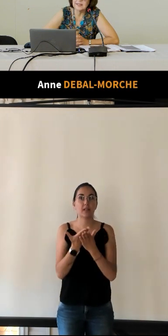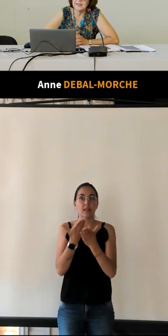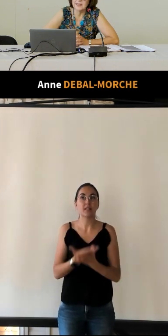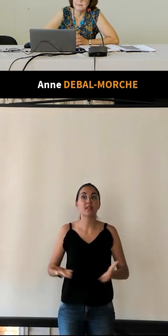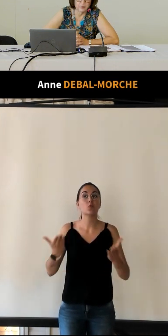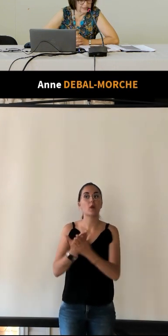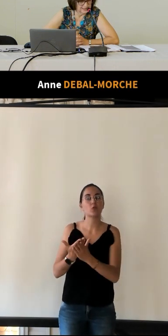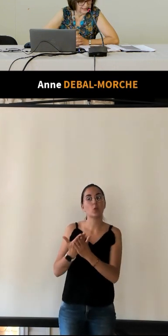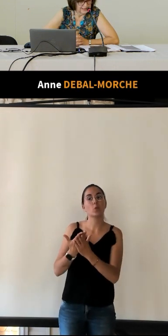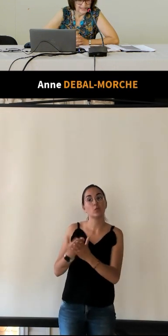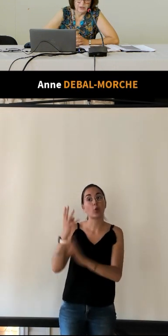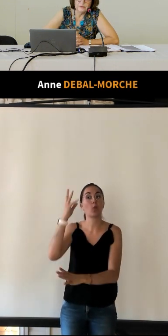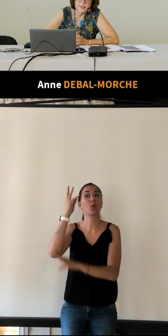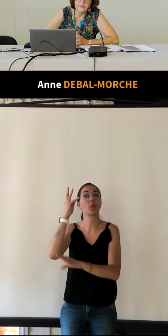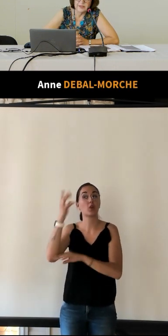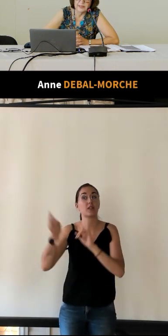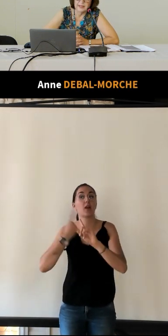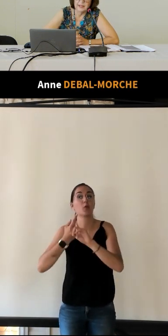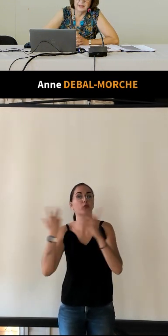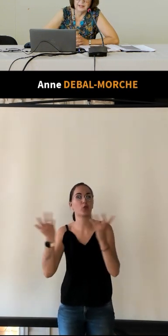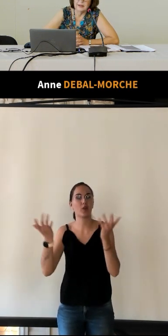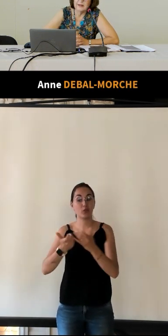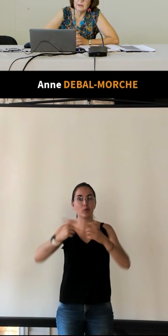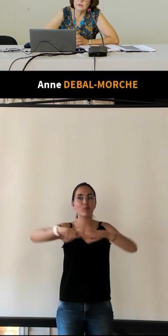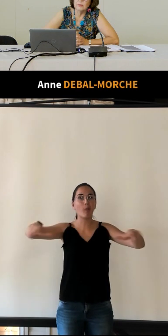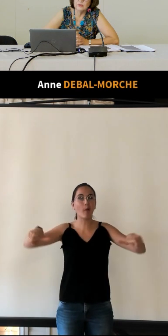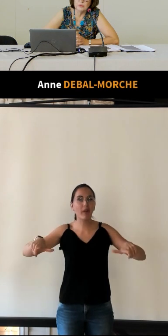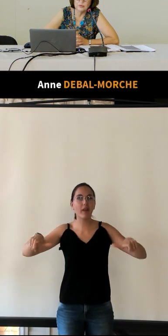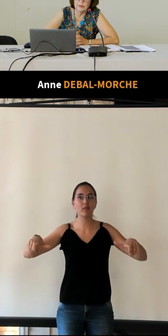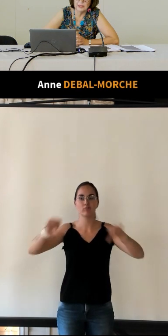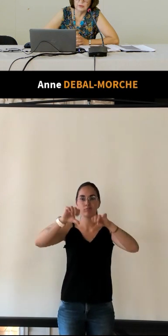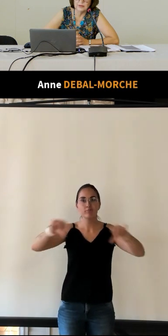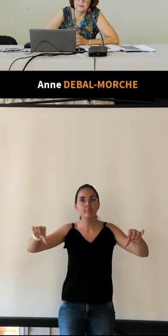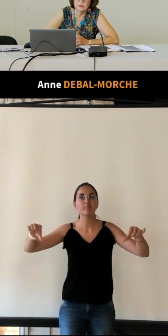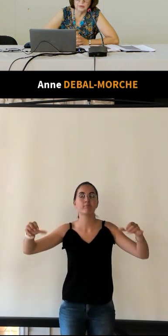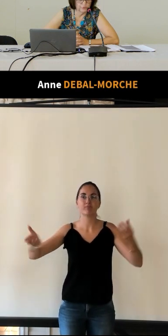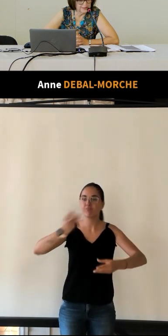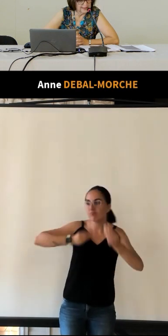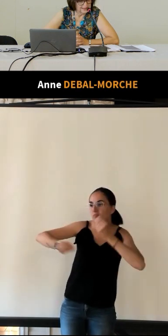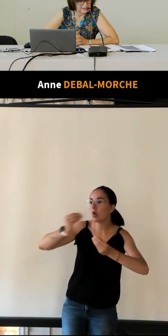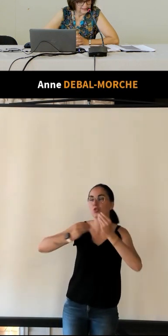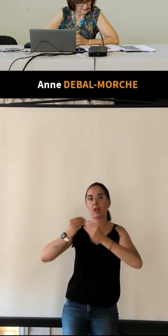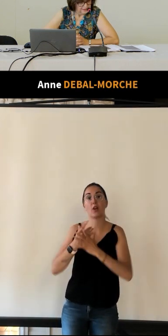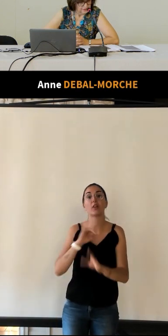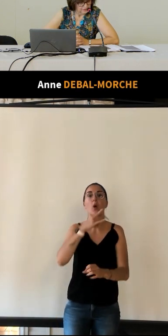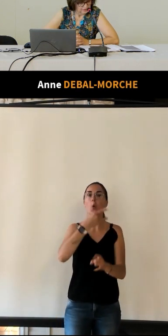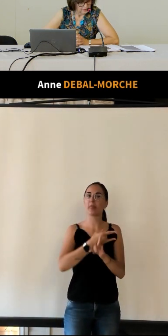c'était les banquets alors vous avez le menu au grand hôtel